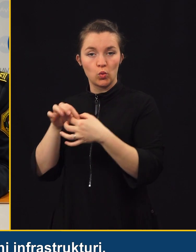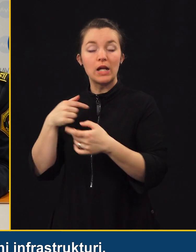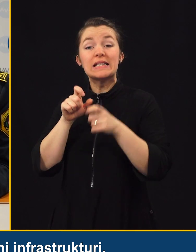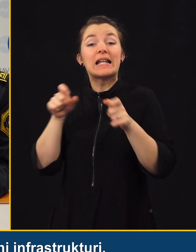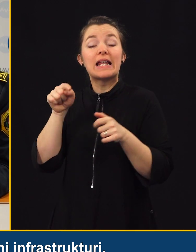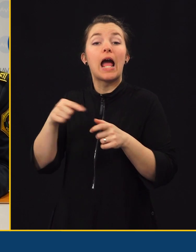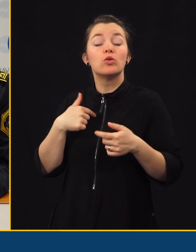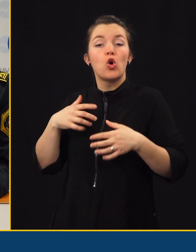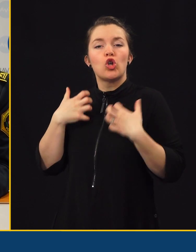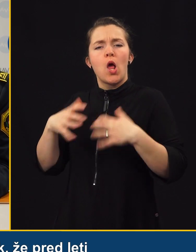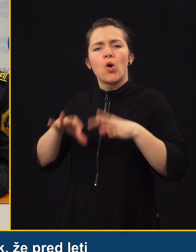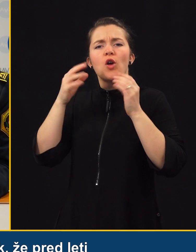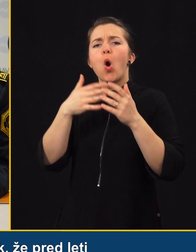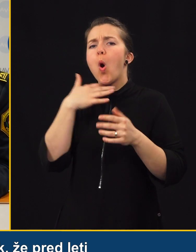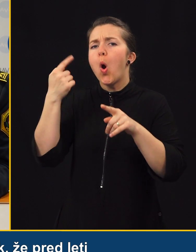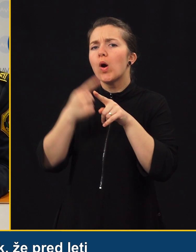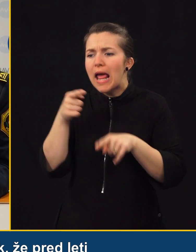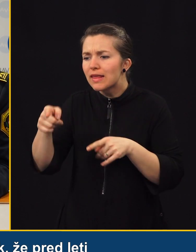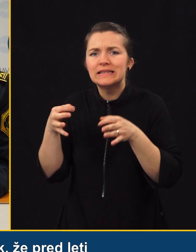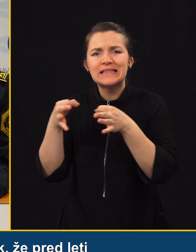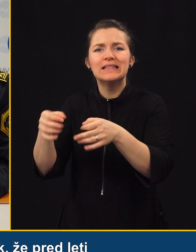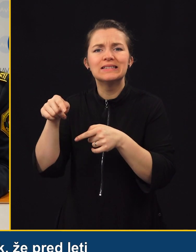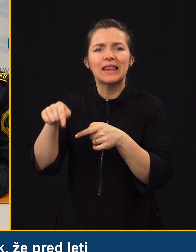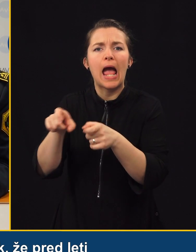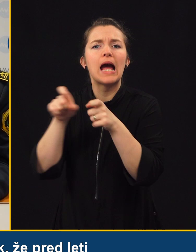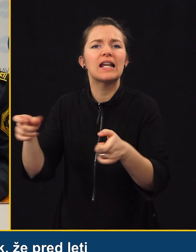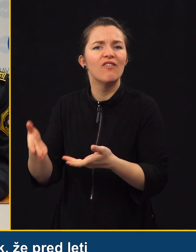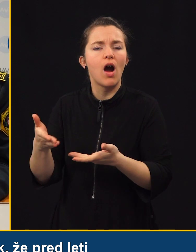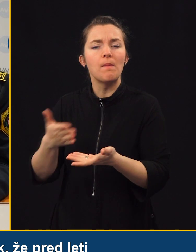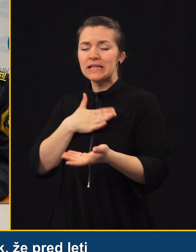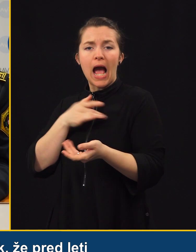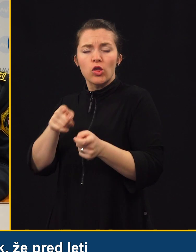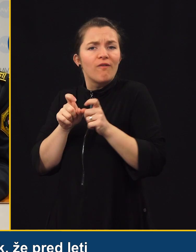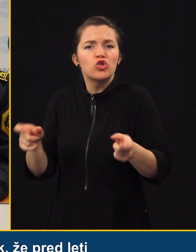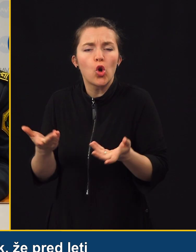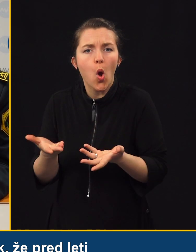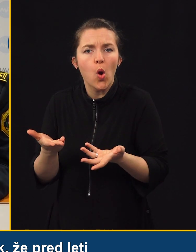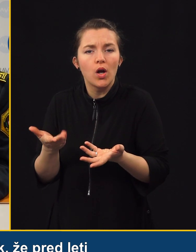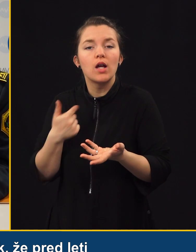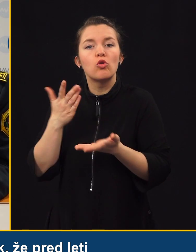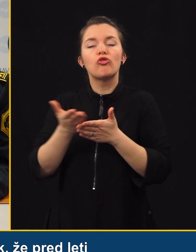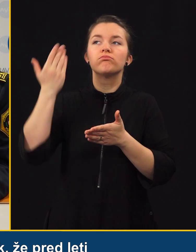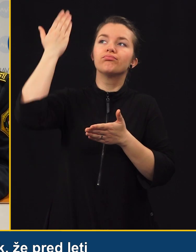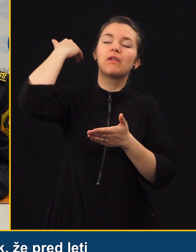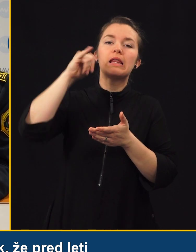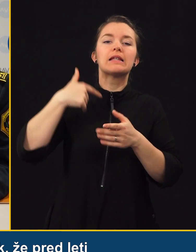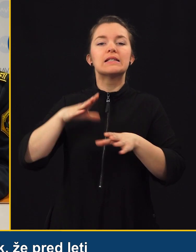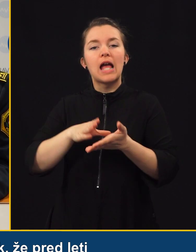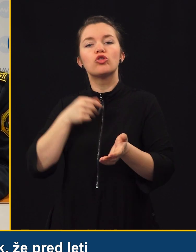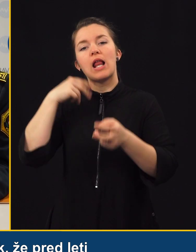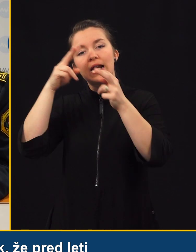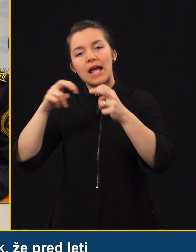želeli ugotoviti, kolikokrat je to vzrok, in pa zakaj je to vzrok, smo že pred leti začeli z